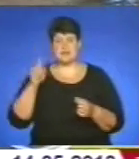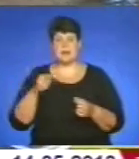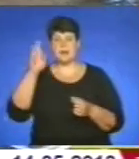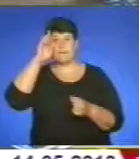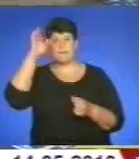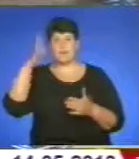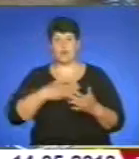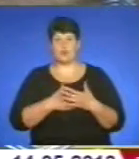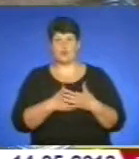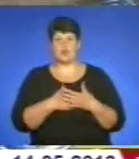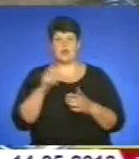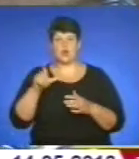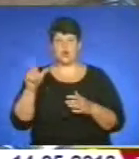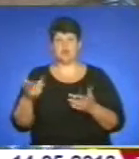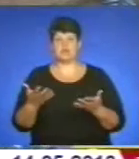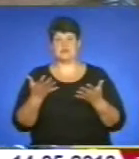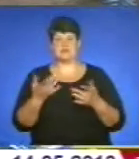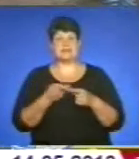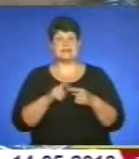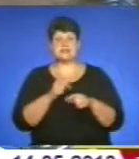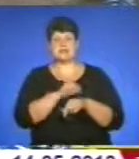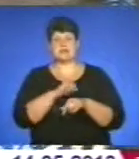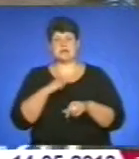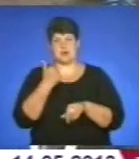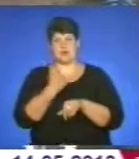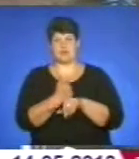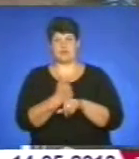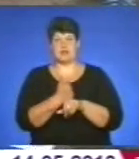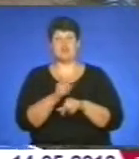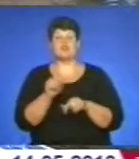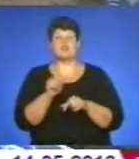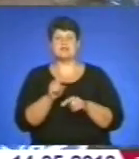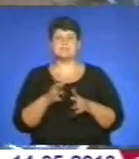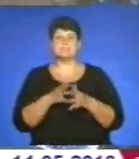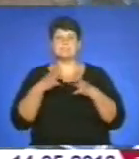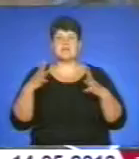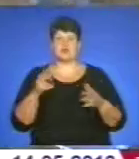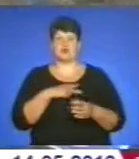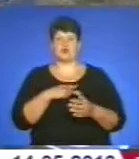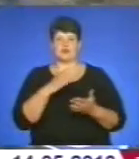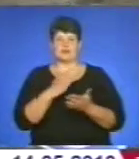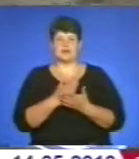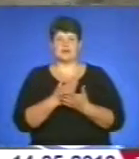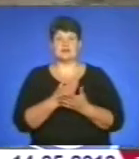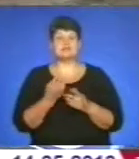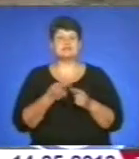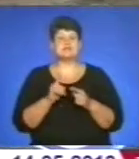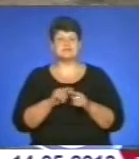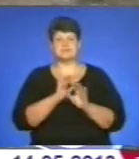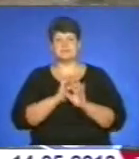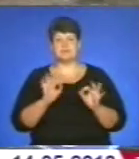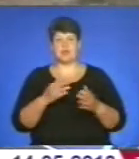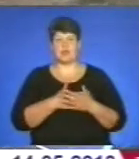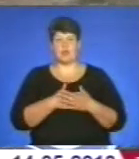любить, і люди признають, то саме головне. Чого з найбільшою нагородою для вас? Безперечно, любов.